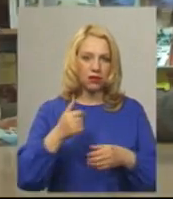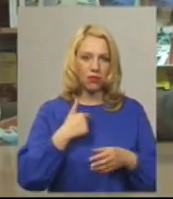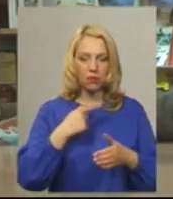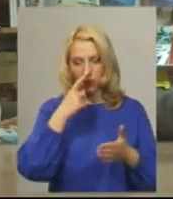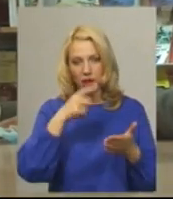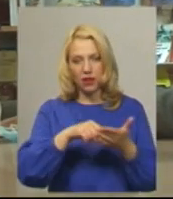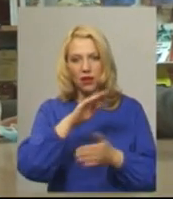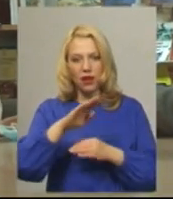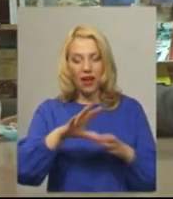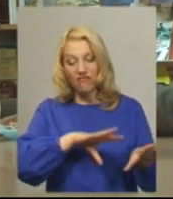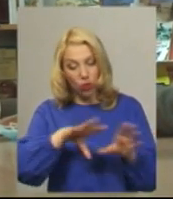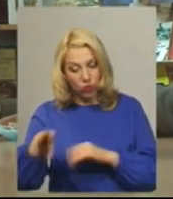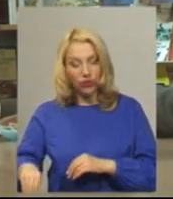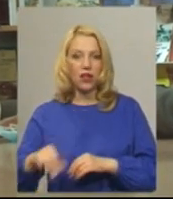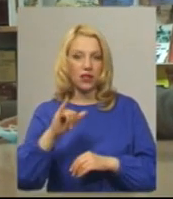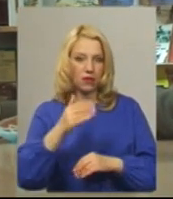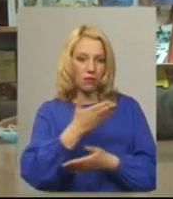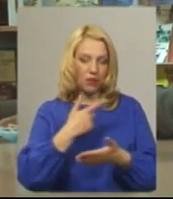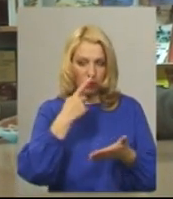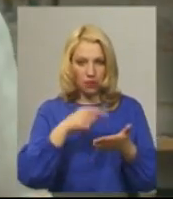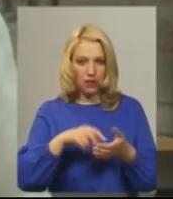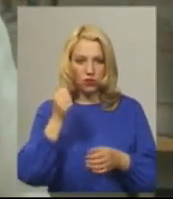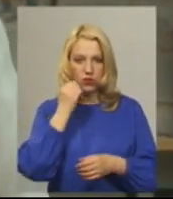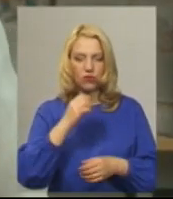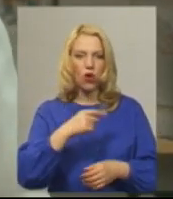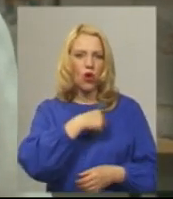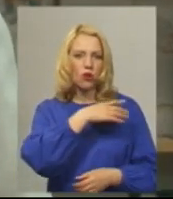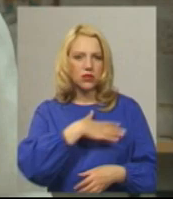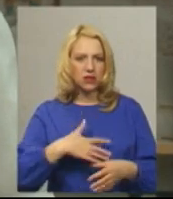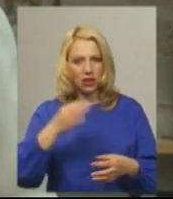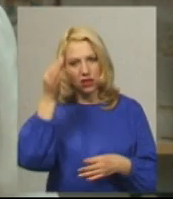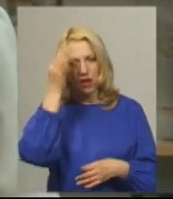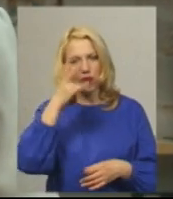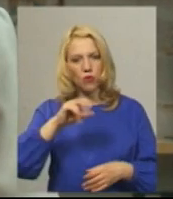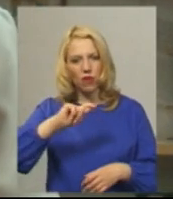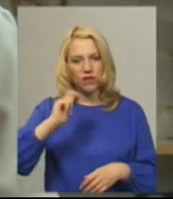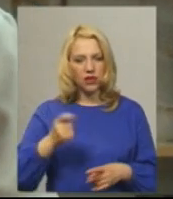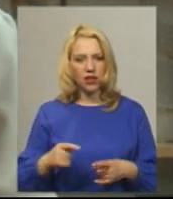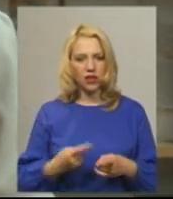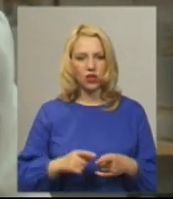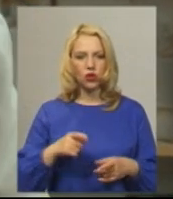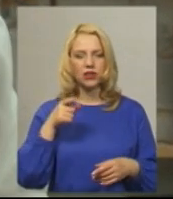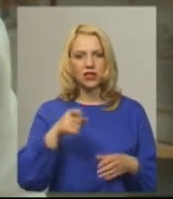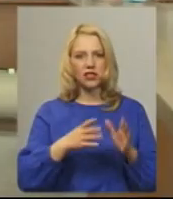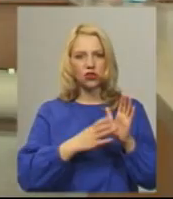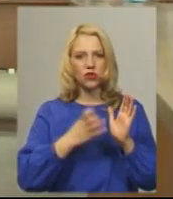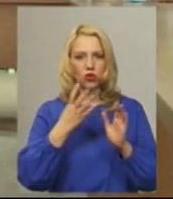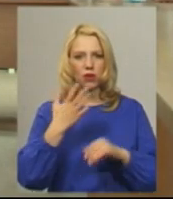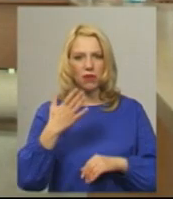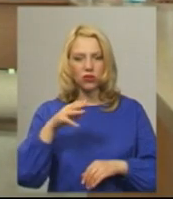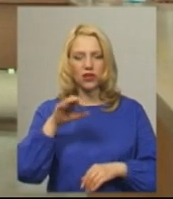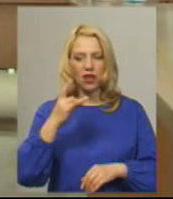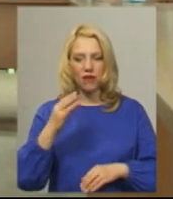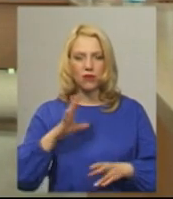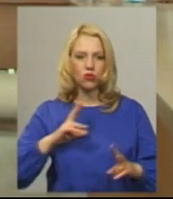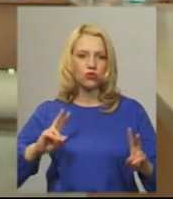війну, має п'ять осколкових поранень, один з осколків досі нагадує про війну. Дійшов до Берліну, де 7 травня 1945 року відбулася